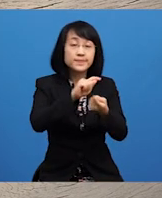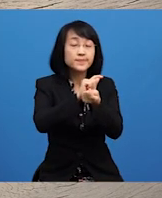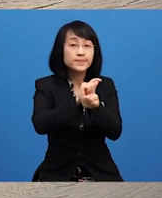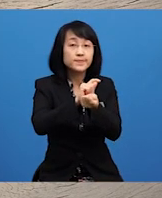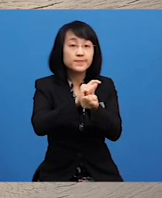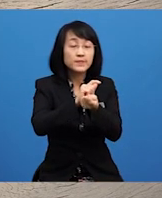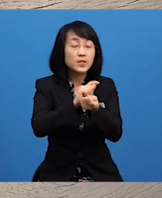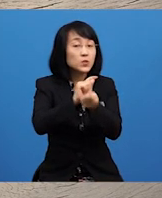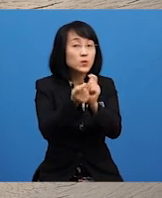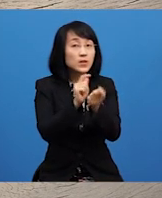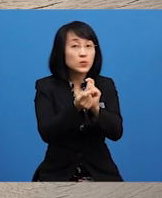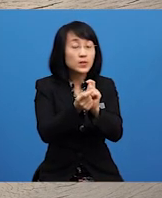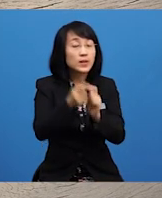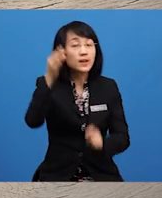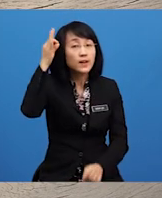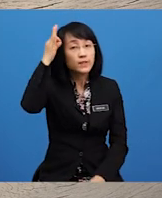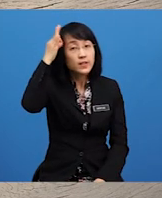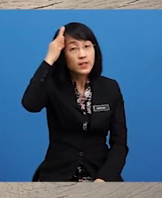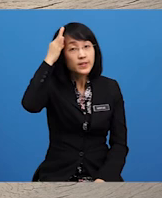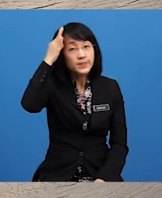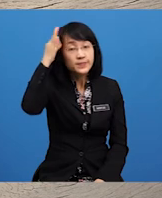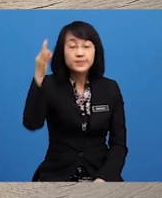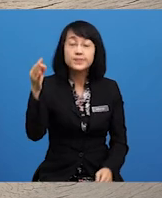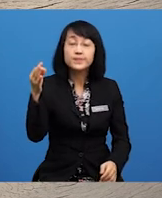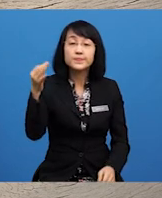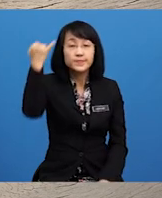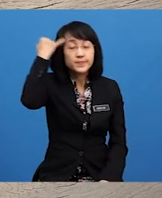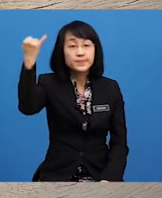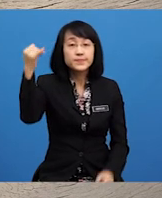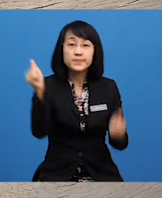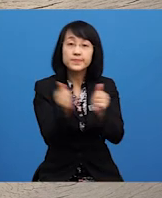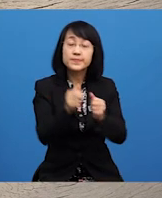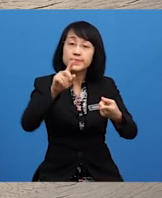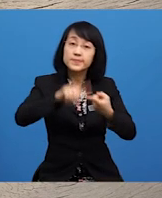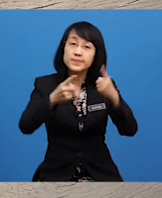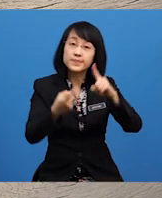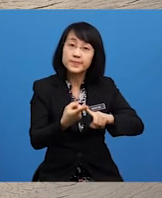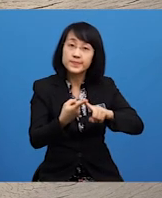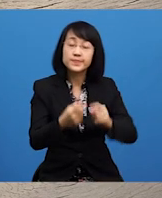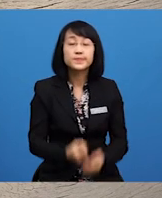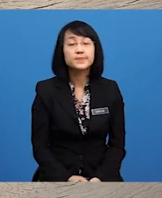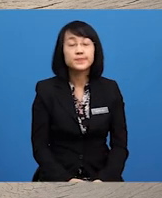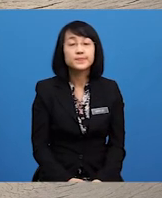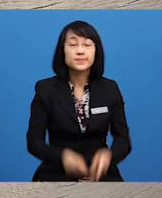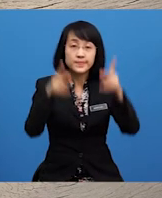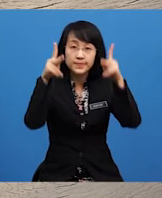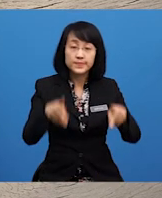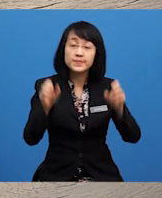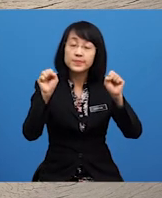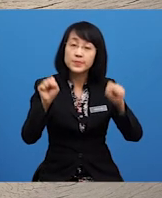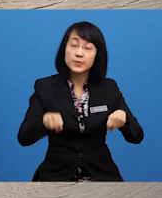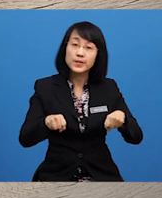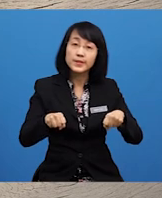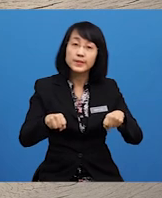-tukar pendapat Bersama rakan Pelajar Boleh mengemukakan